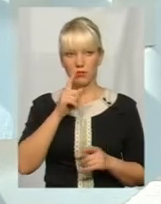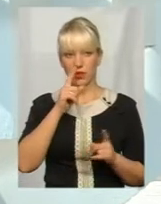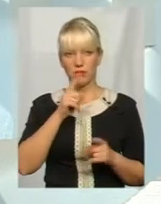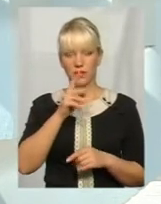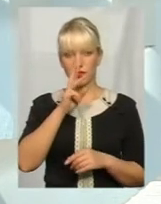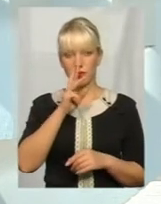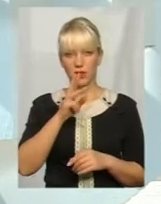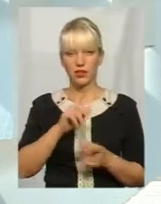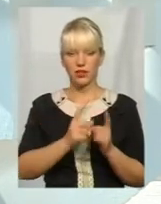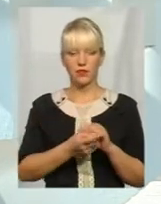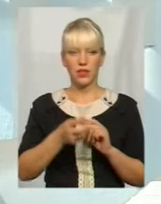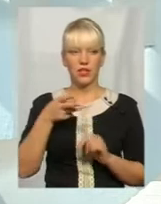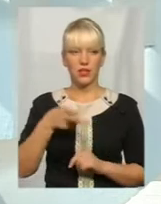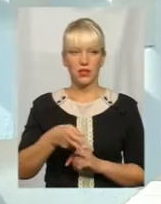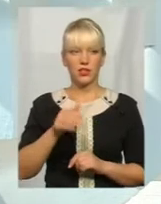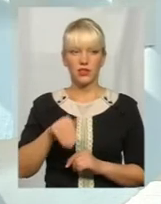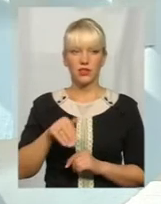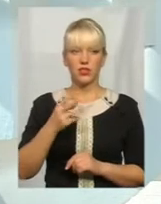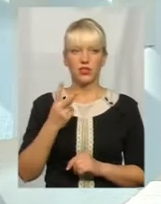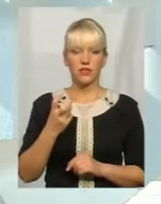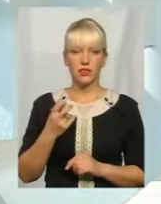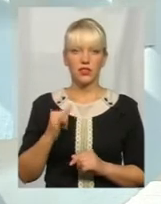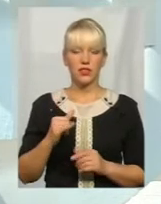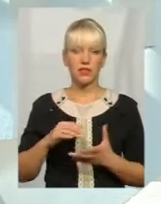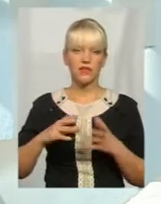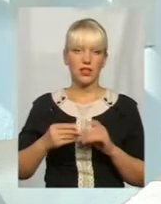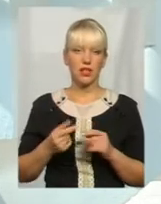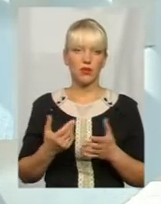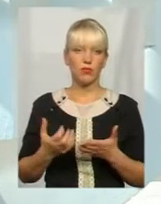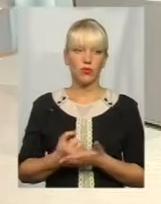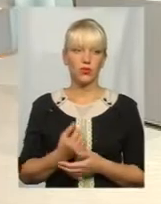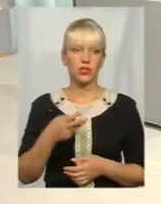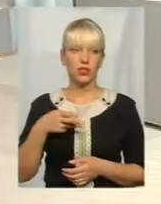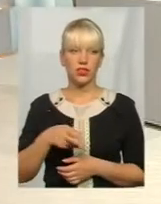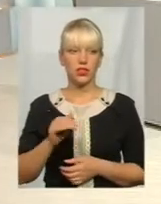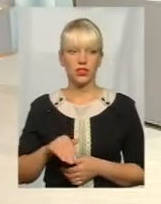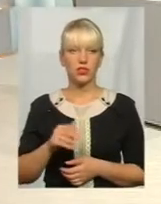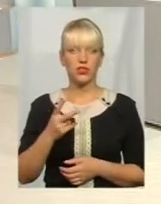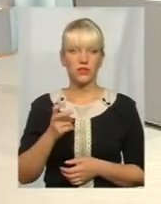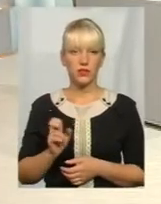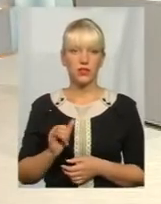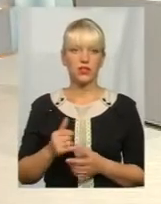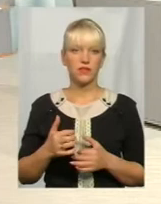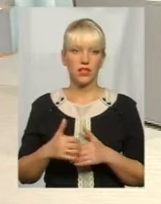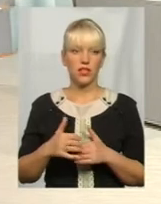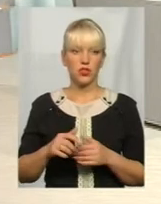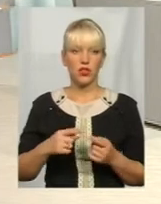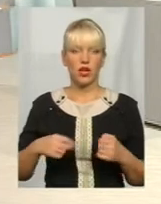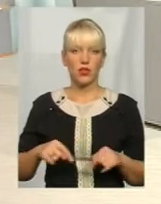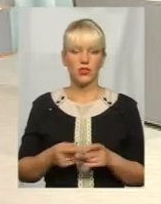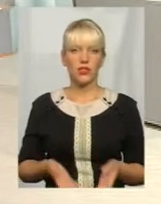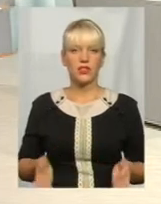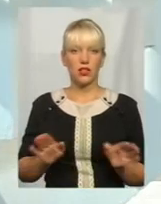заробітна плата стала 3,200. І так, в середньому, виходить, 3,200. В цій галузі заробітна плата і